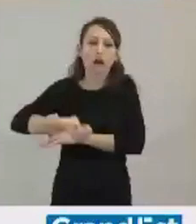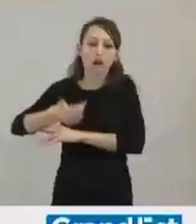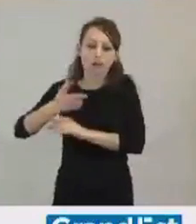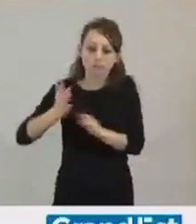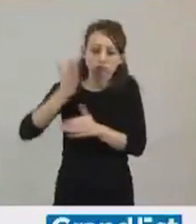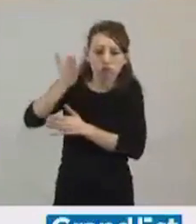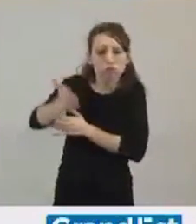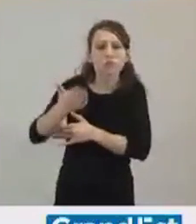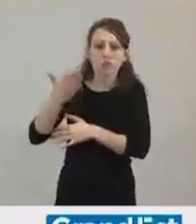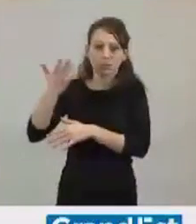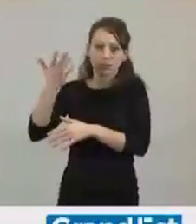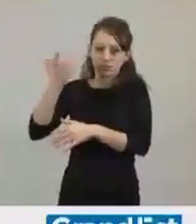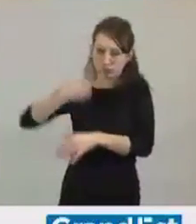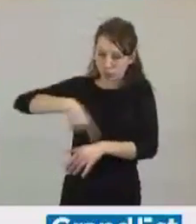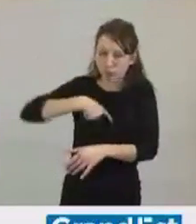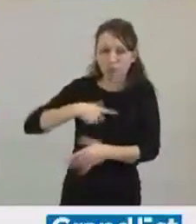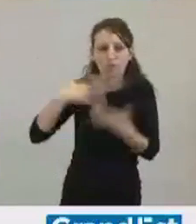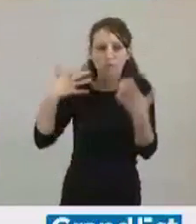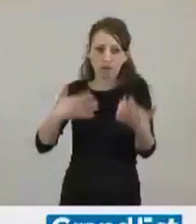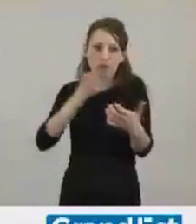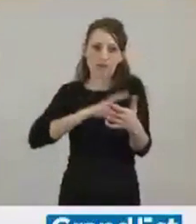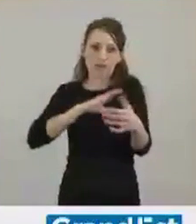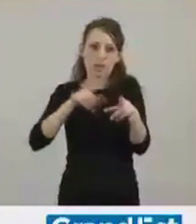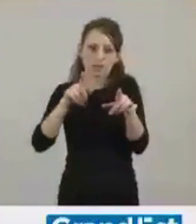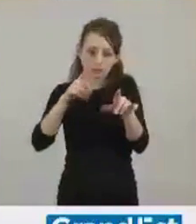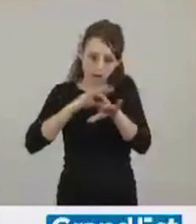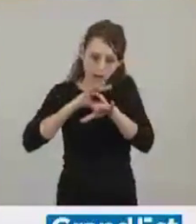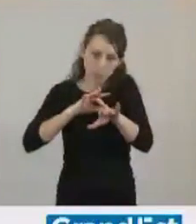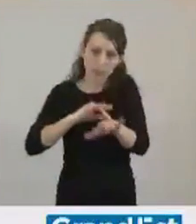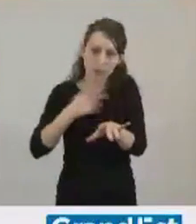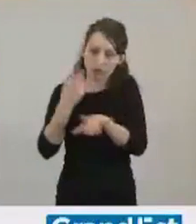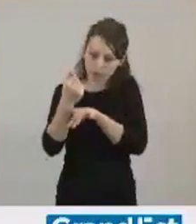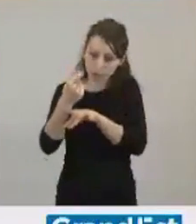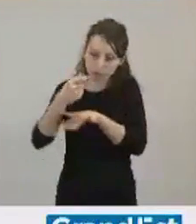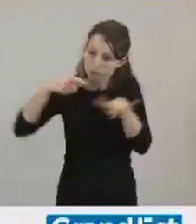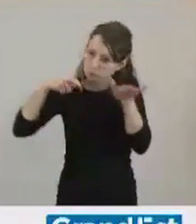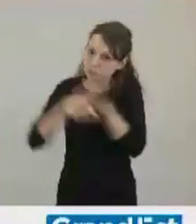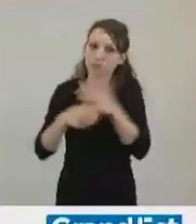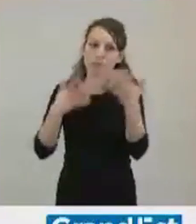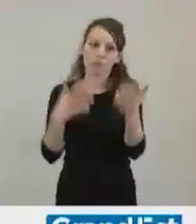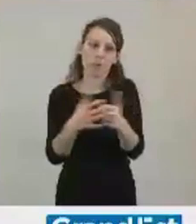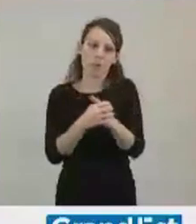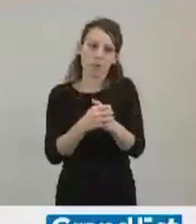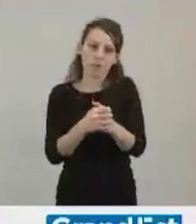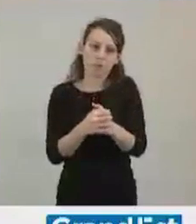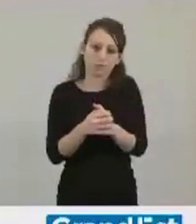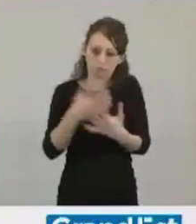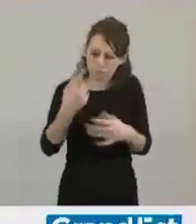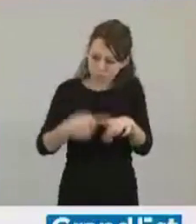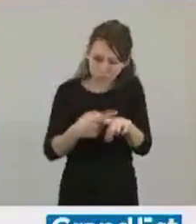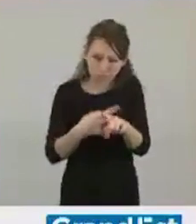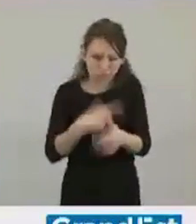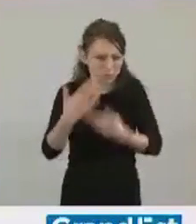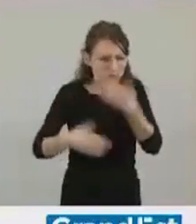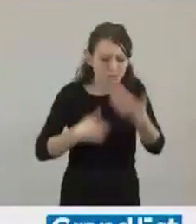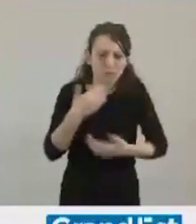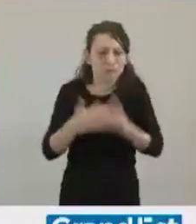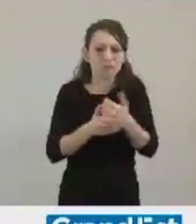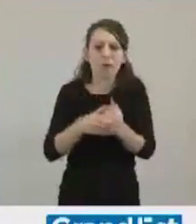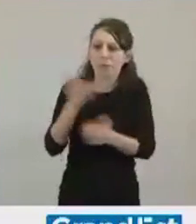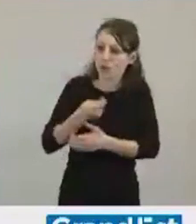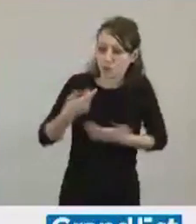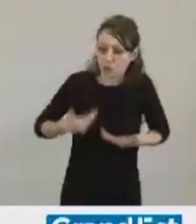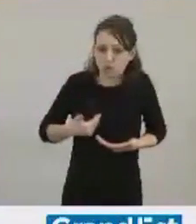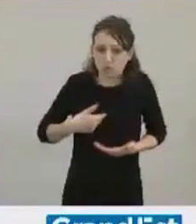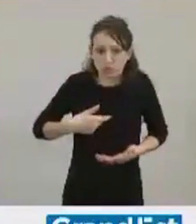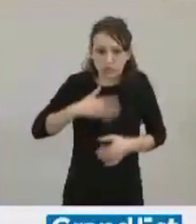actions, dans la légalité de l'accompagnement financier. Je pense que nous avons aujourd'hui quelques questionnements, quelques flottements